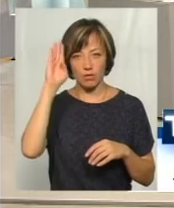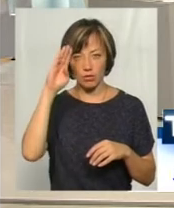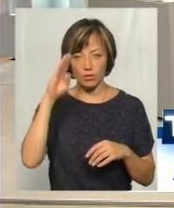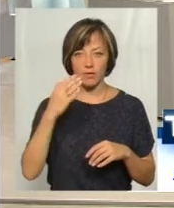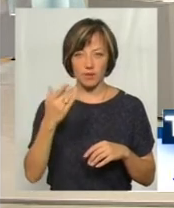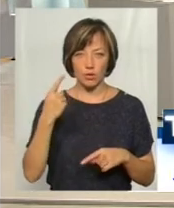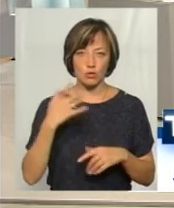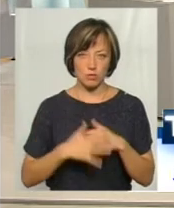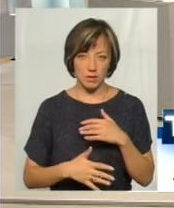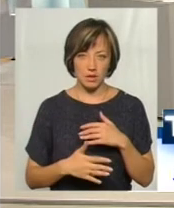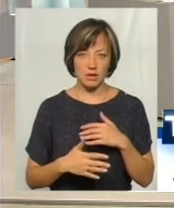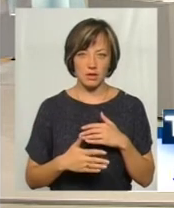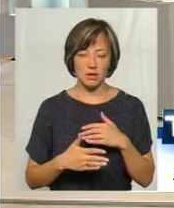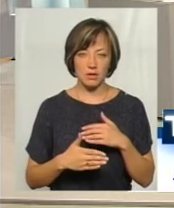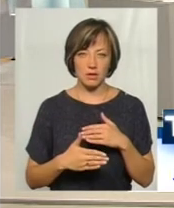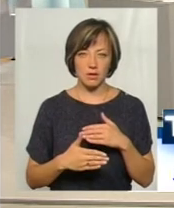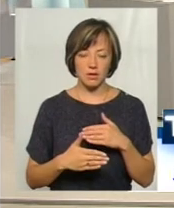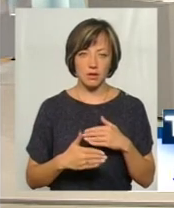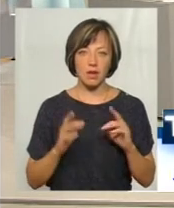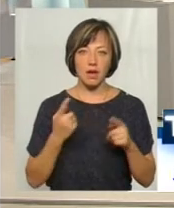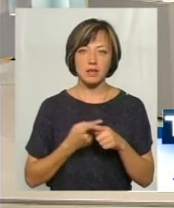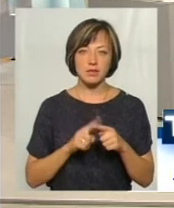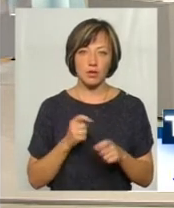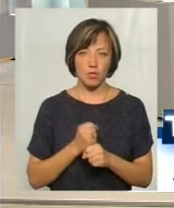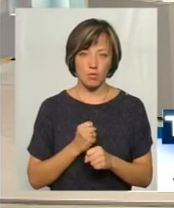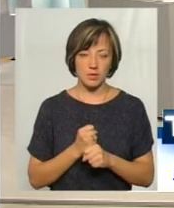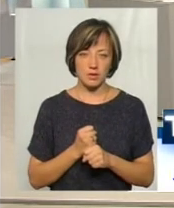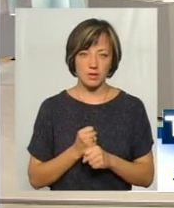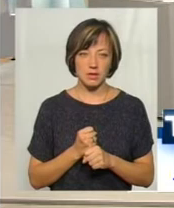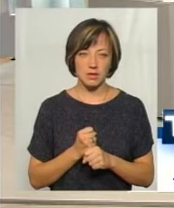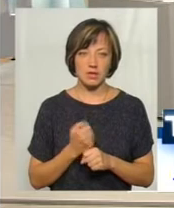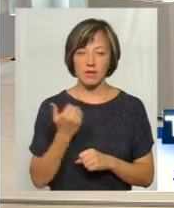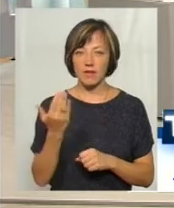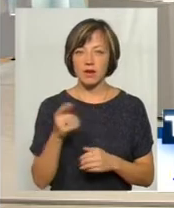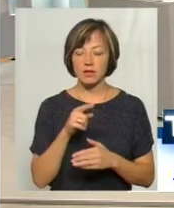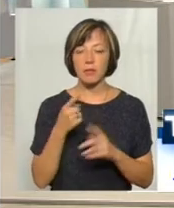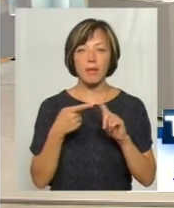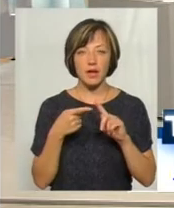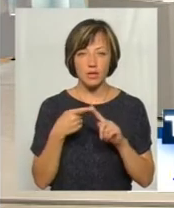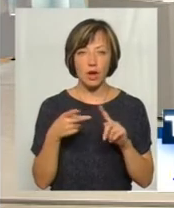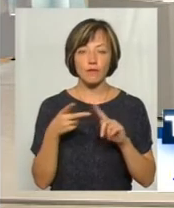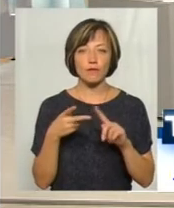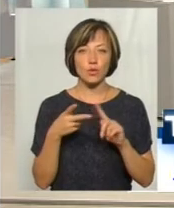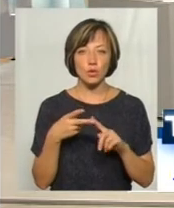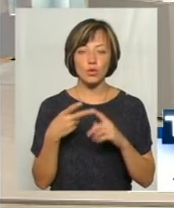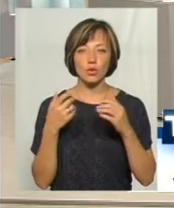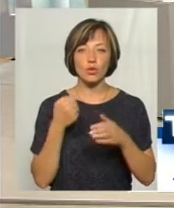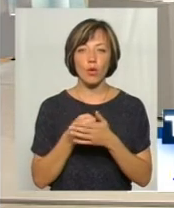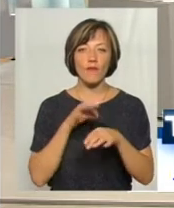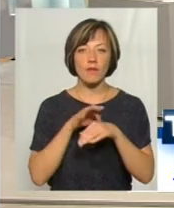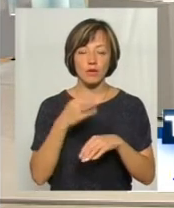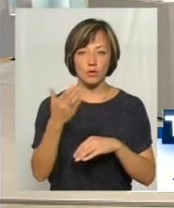Ви зрозумієте, як це обе це. Це перше питання. А друге, це студенчіше питання.